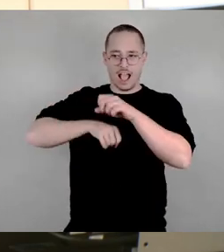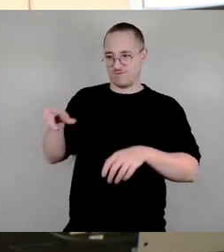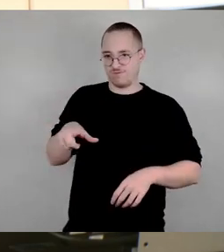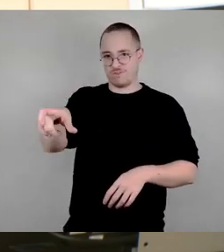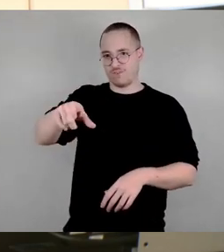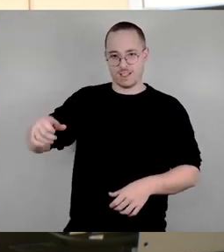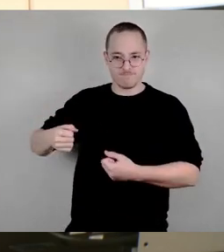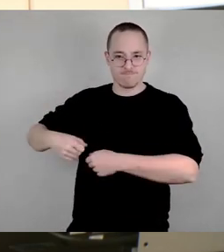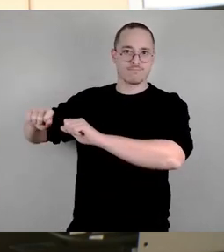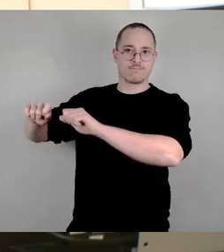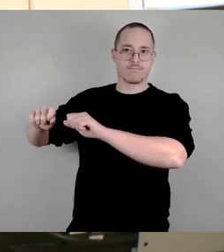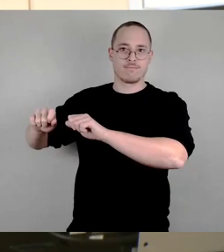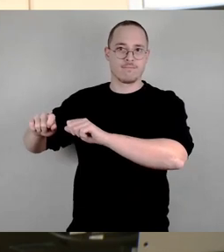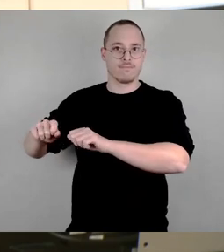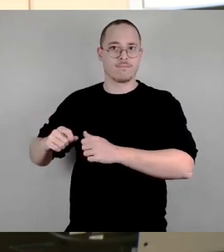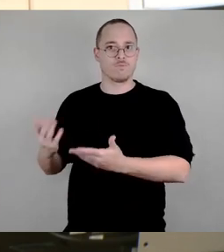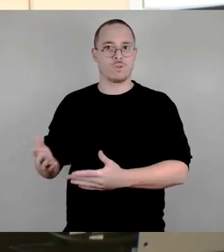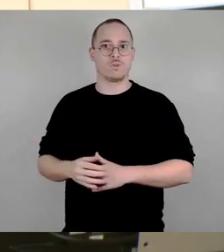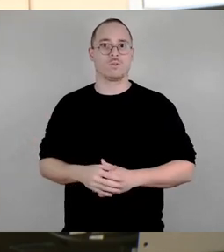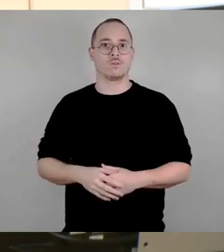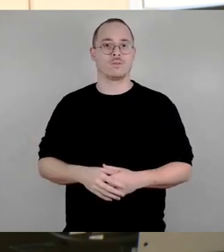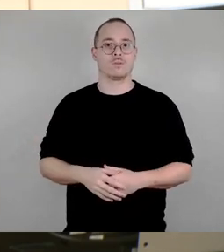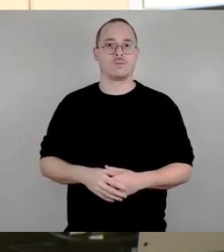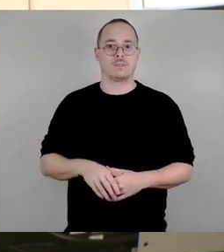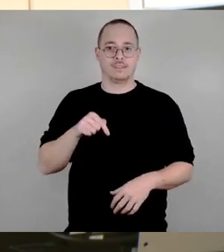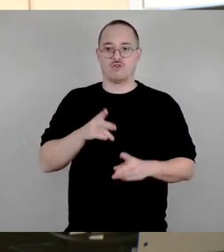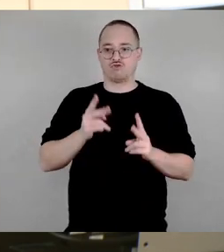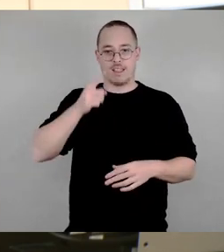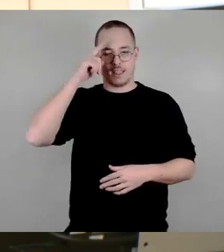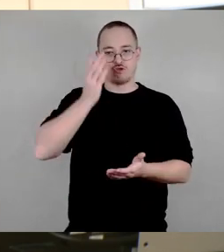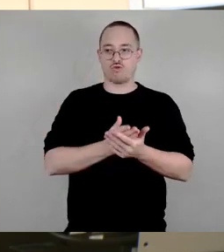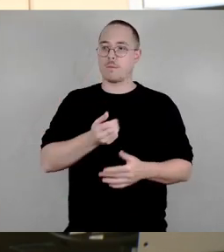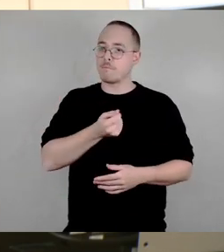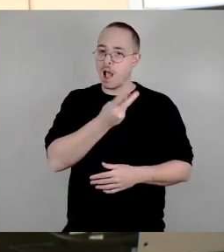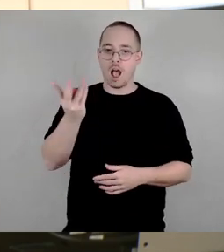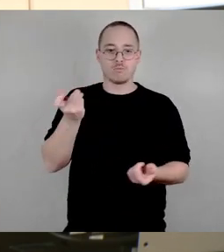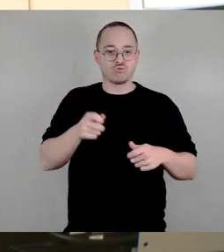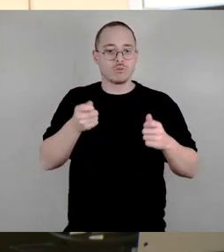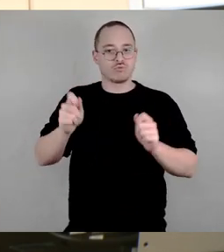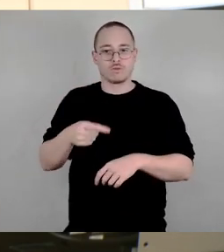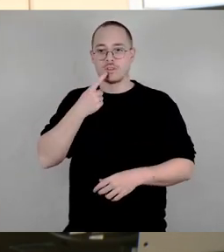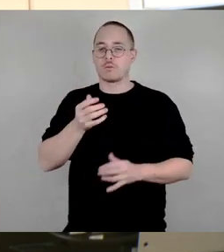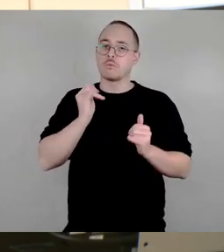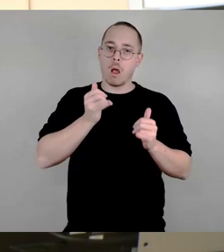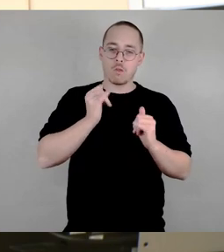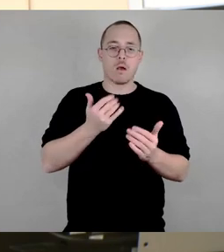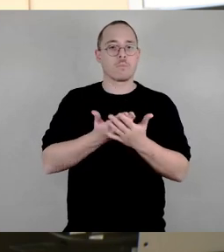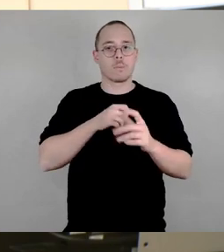in diesem Stadtrat, in mehreren unterschiedlichen Beschlüssen, nicht zuletzt im Radverkehrskonzept, was wir uns gegeben haben.